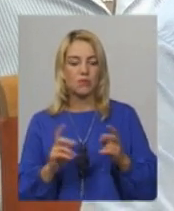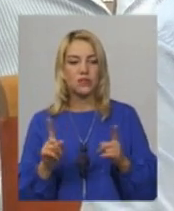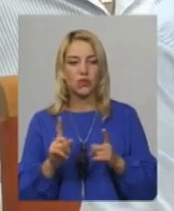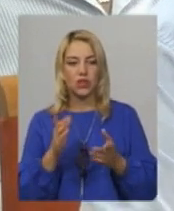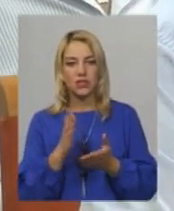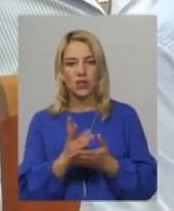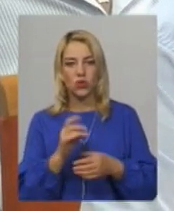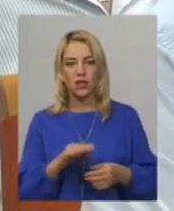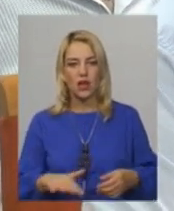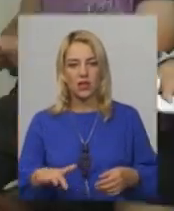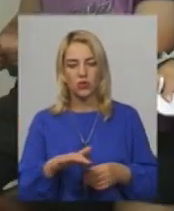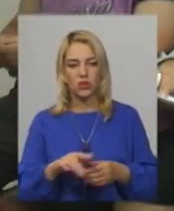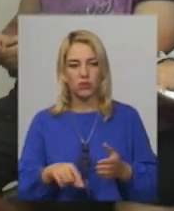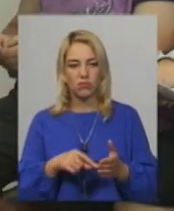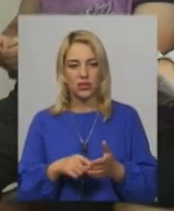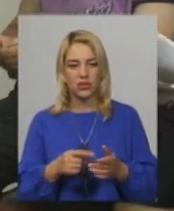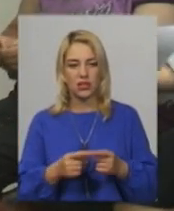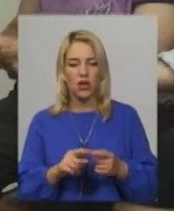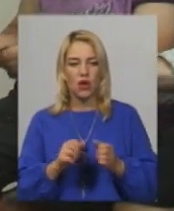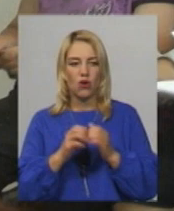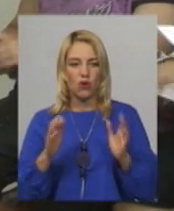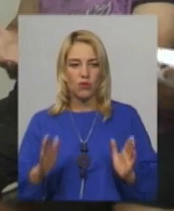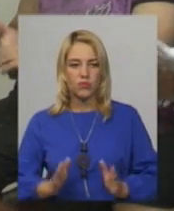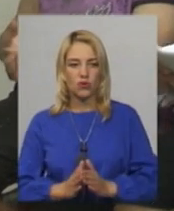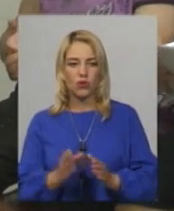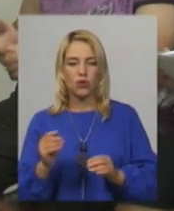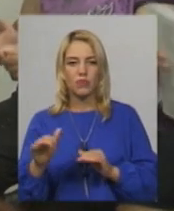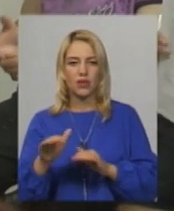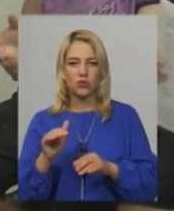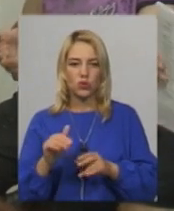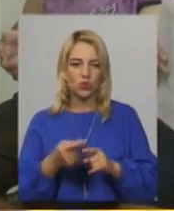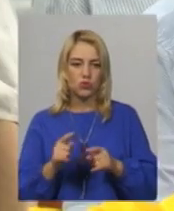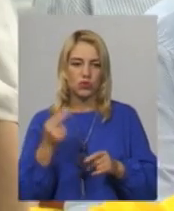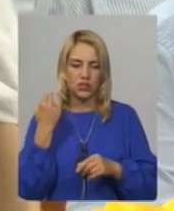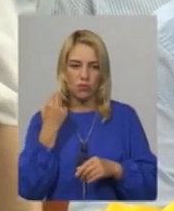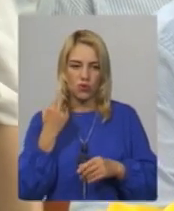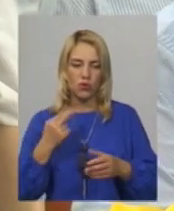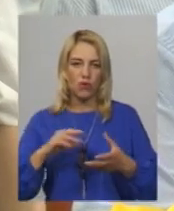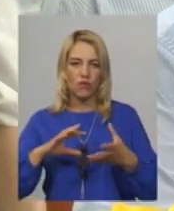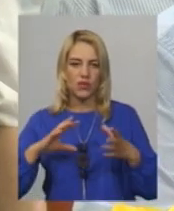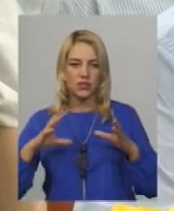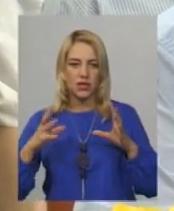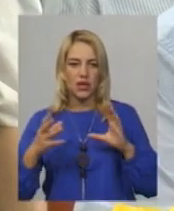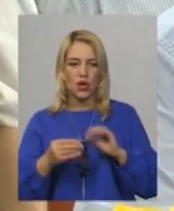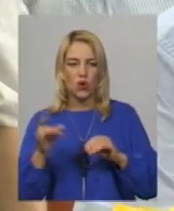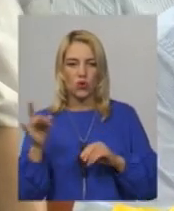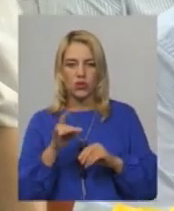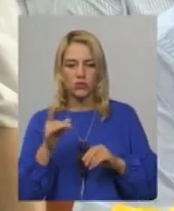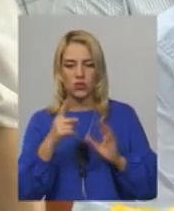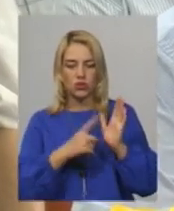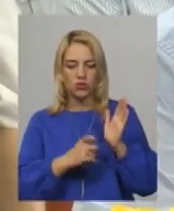знаходиться на території міста. Обсягом кредиторської заборгованісті у розміри понад 650